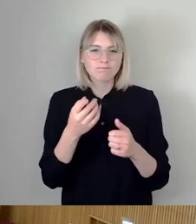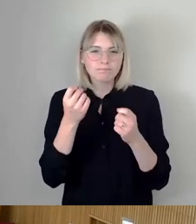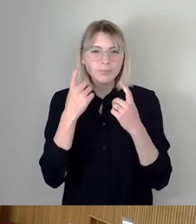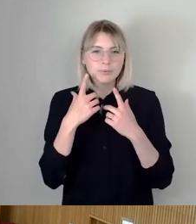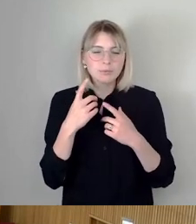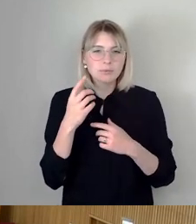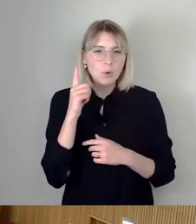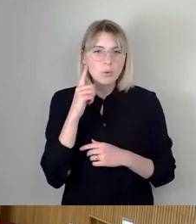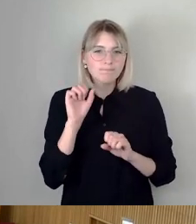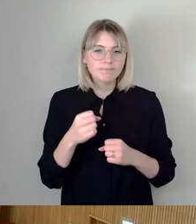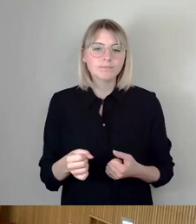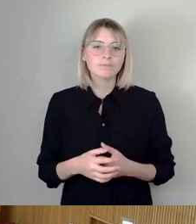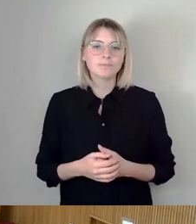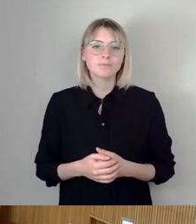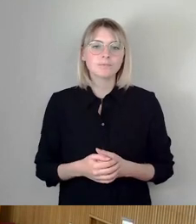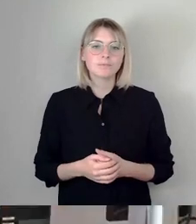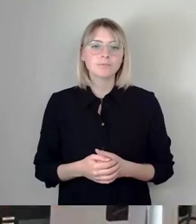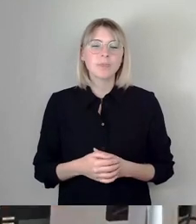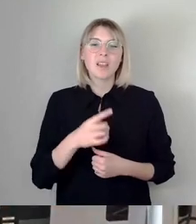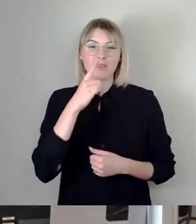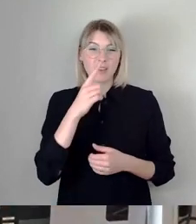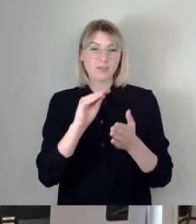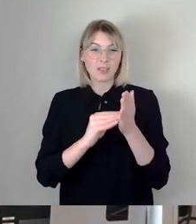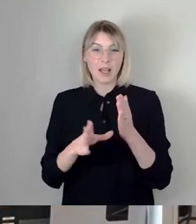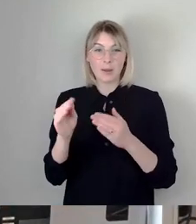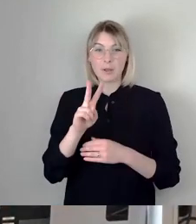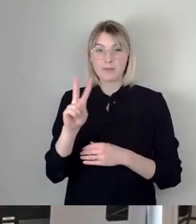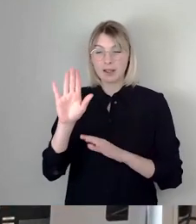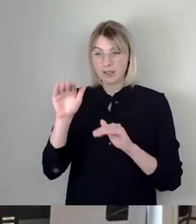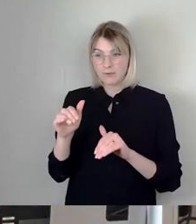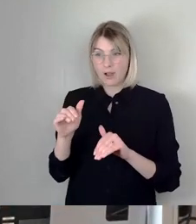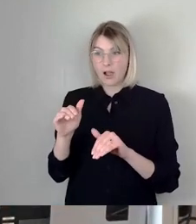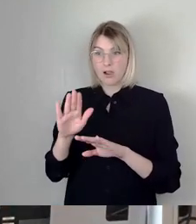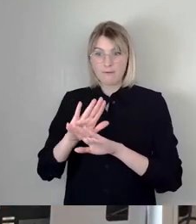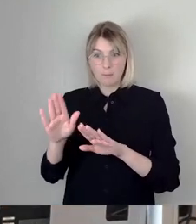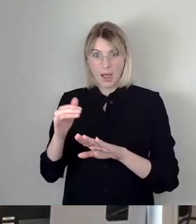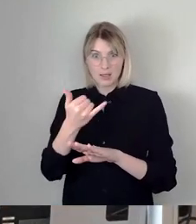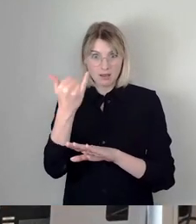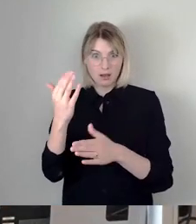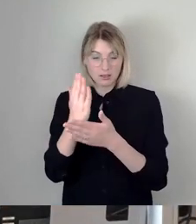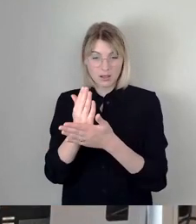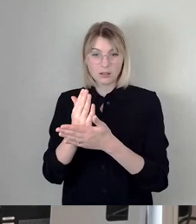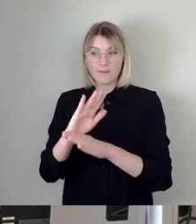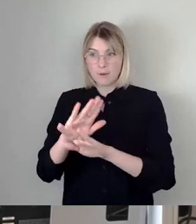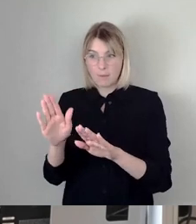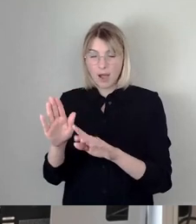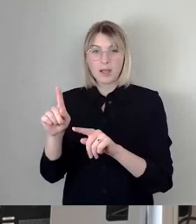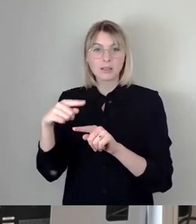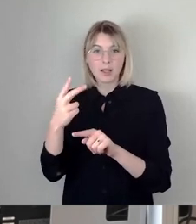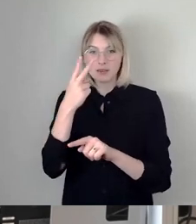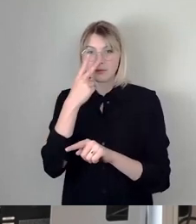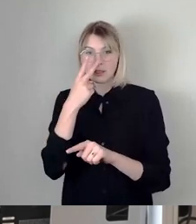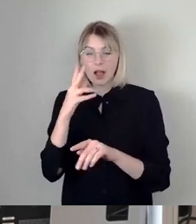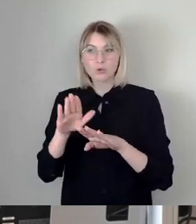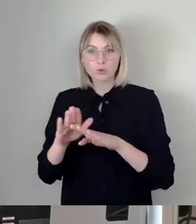Wenn der Pachtvertrag mit Vattenfall zum Jahresende ausläuft, wer wird dann die Pumpen für die notwendige Einspeichung von dem Grundwasser